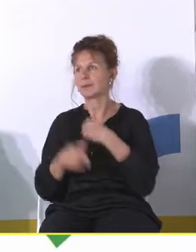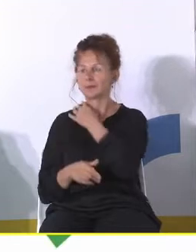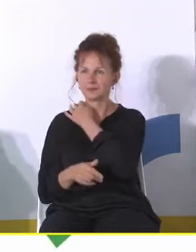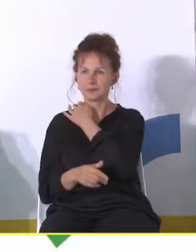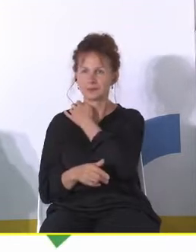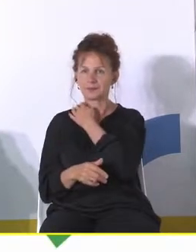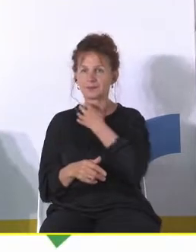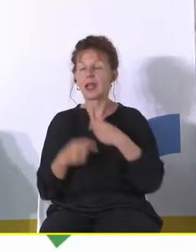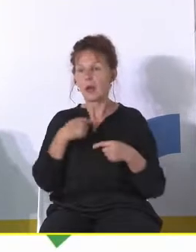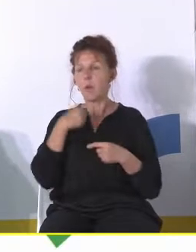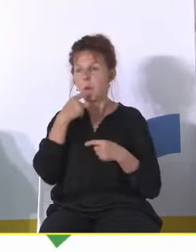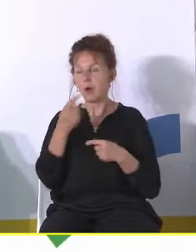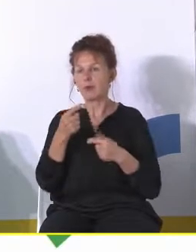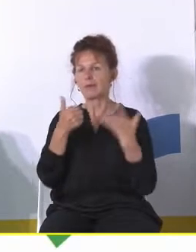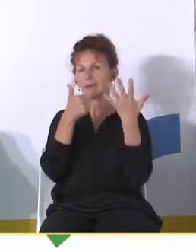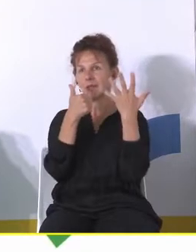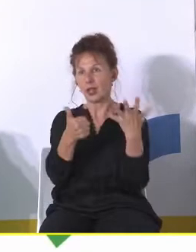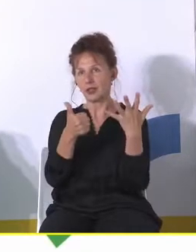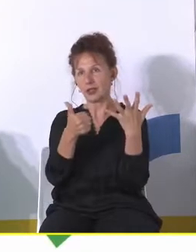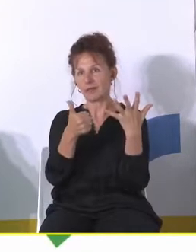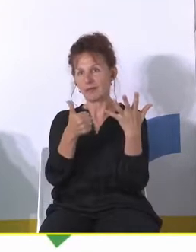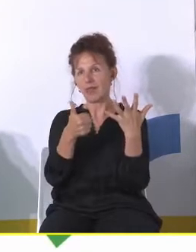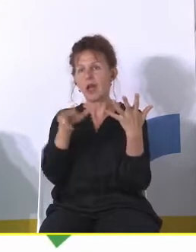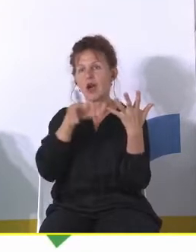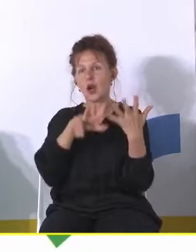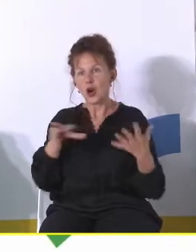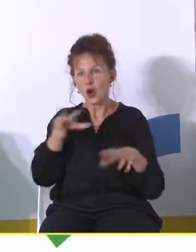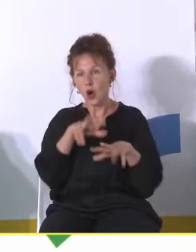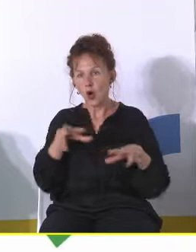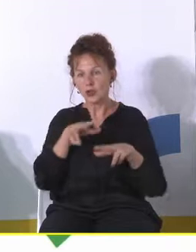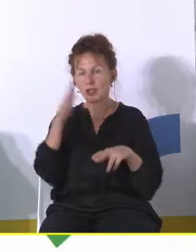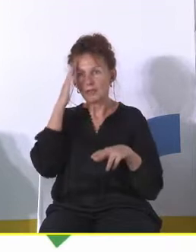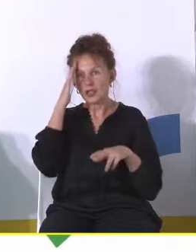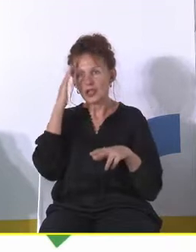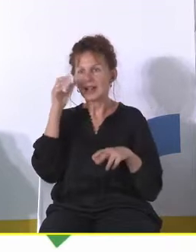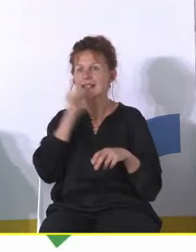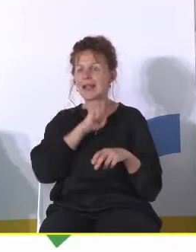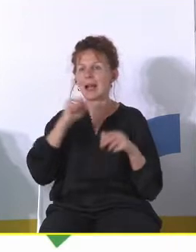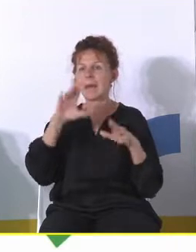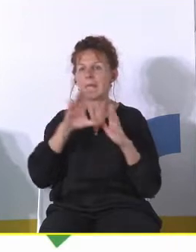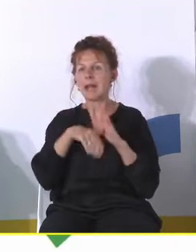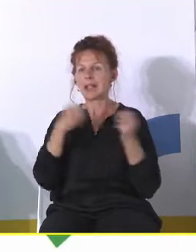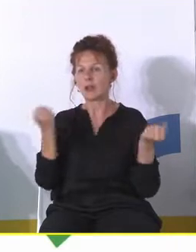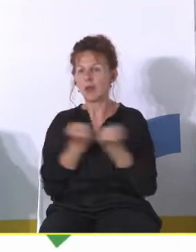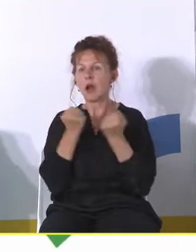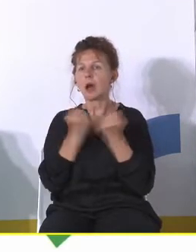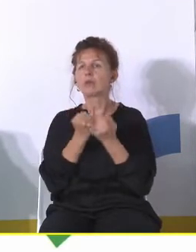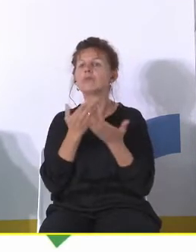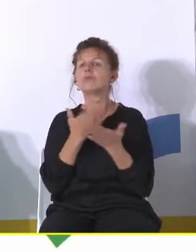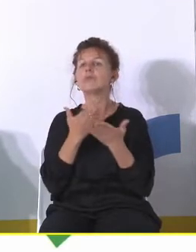No to ja powiem sześć słownie. Sześć rodzin mieszka na Starym Mieście w Krakowie. Dlaczego?